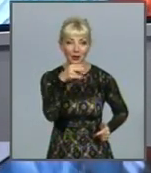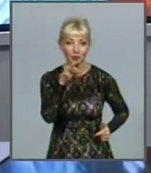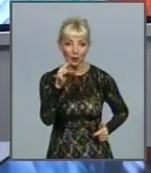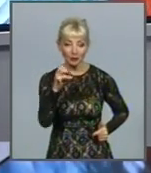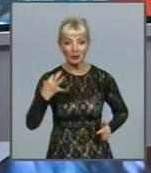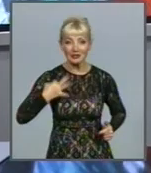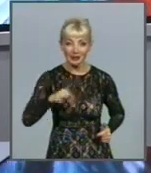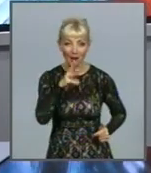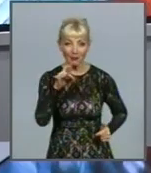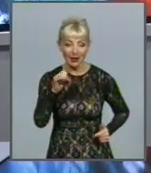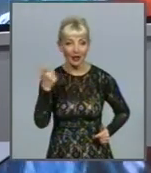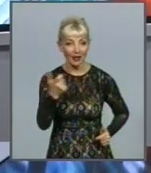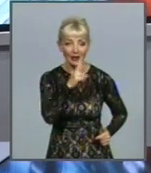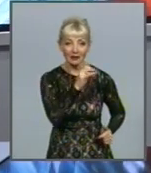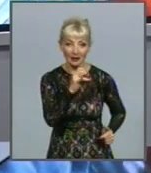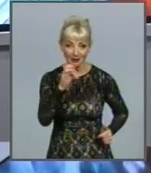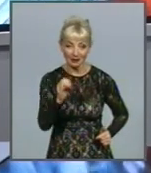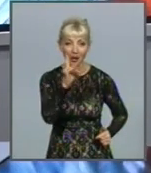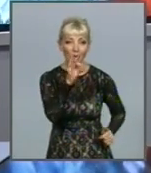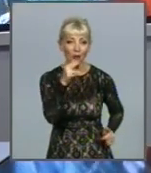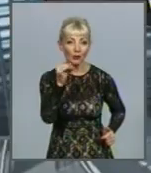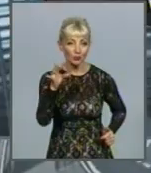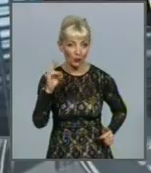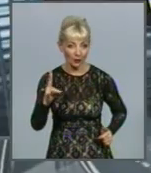із сином мера Харкова Геннадія Кернеса Родіоном.